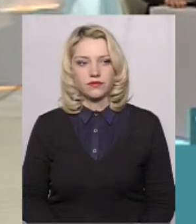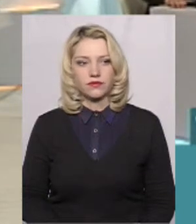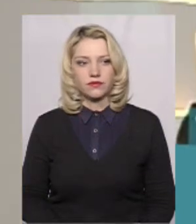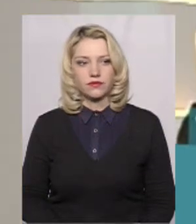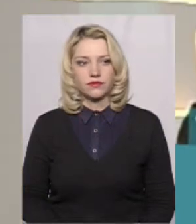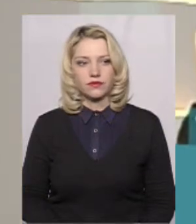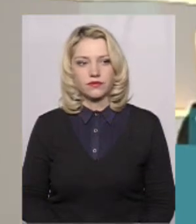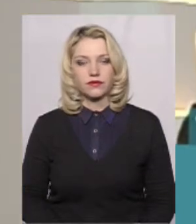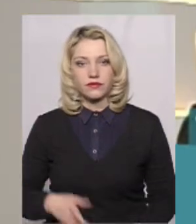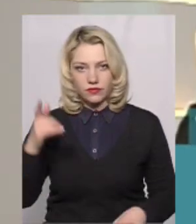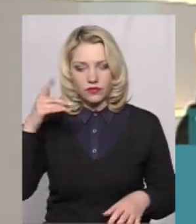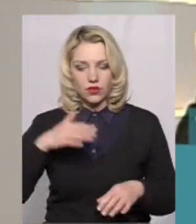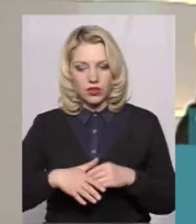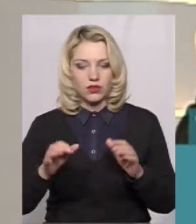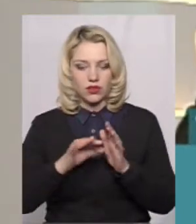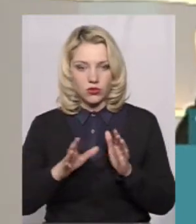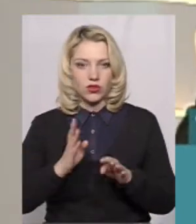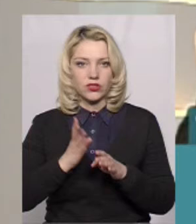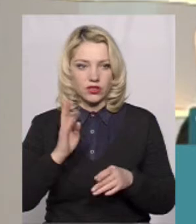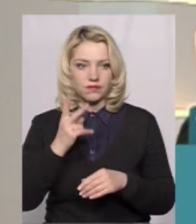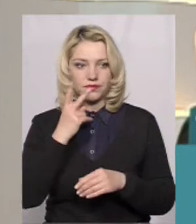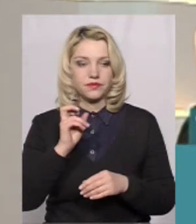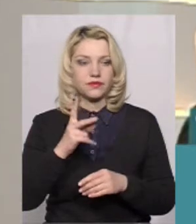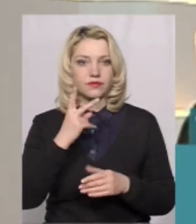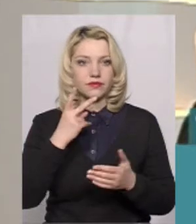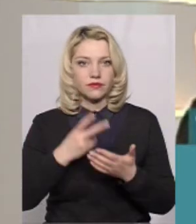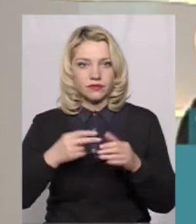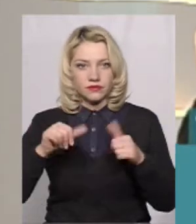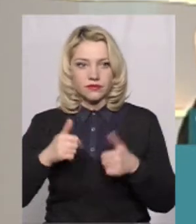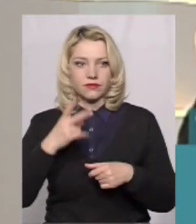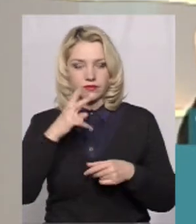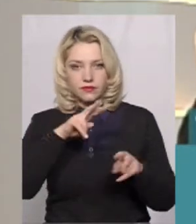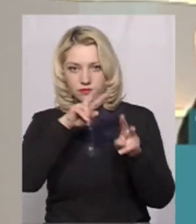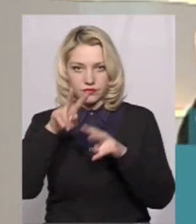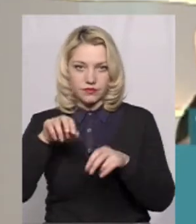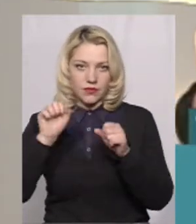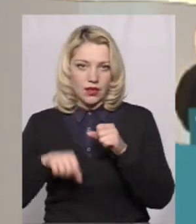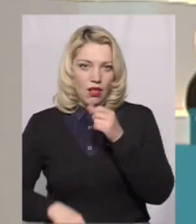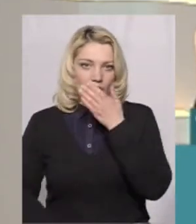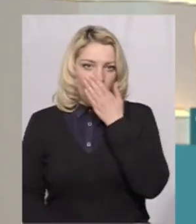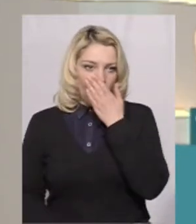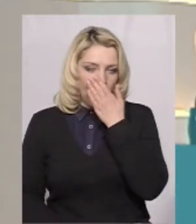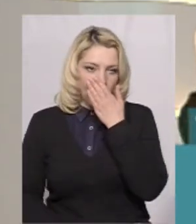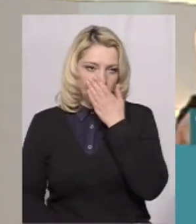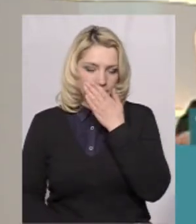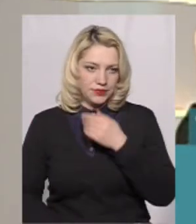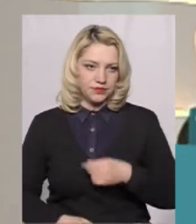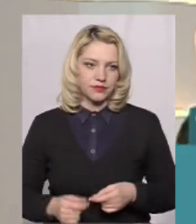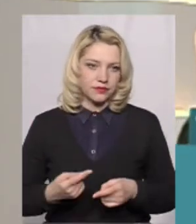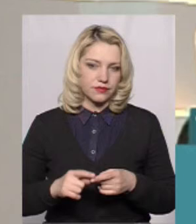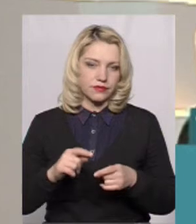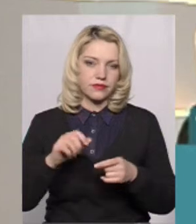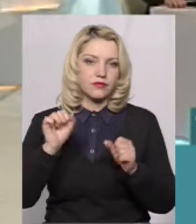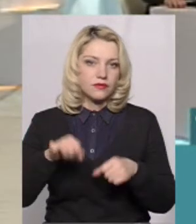Зрозуміло, електронна черга. Бачили, як вона виглядає. Можна відслідковувати рух цієї